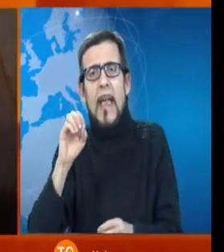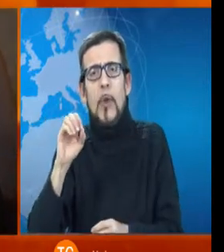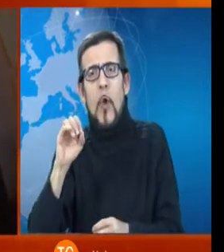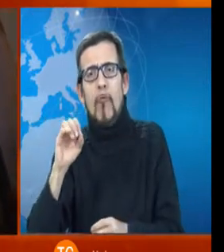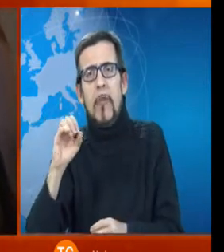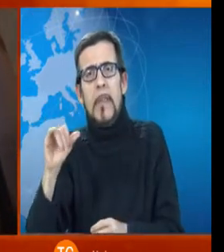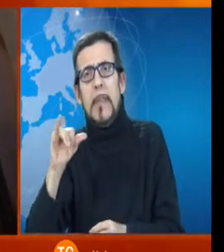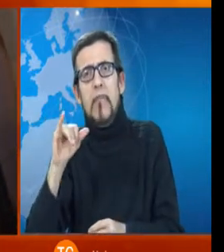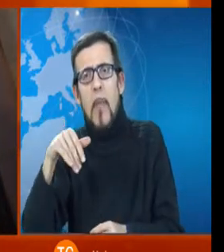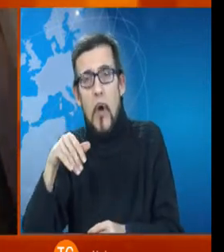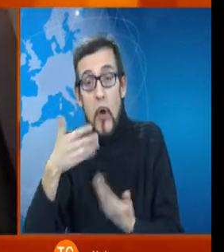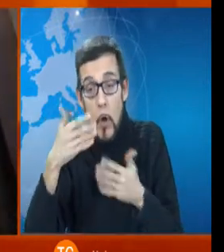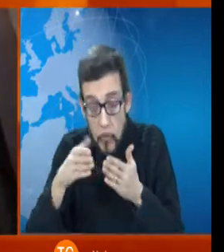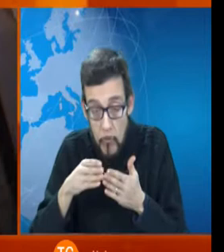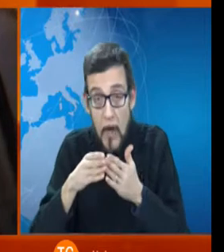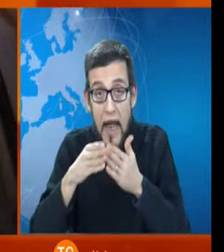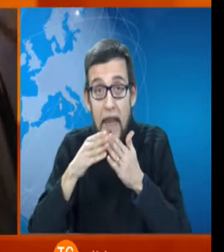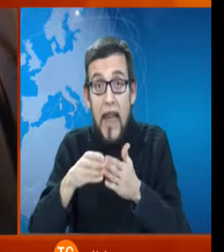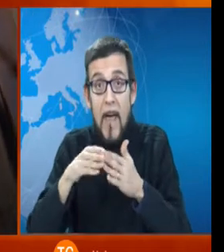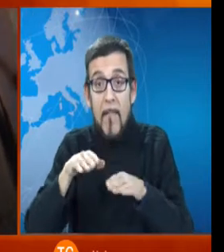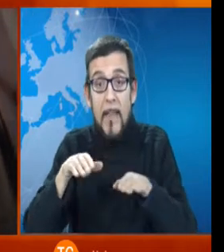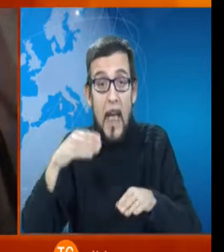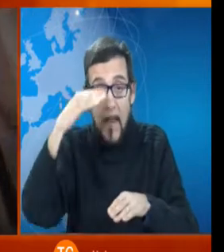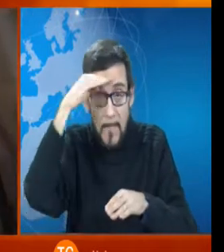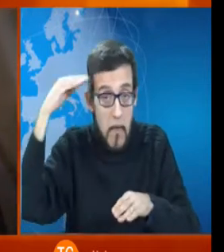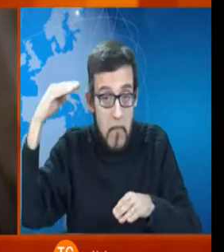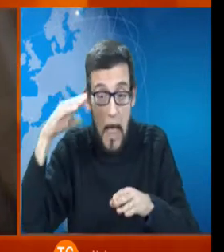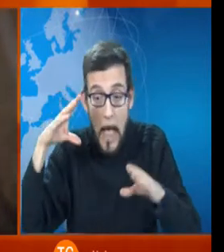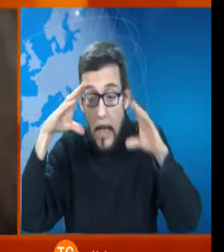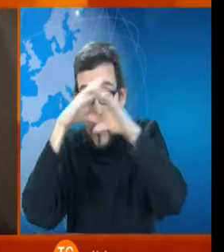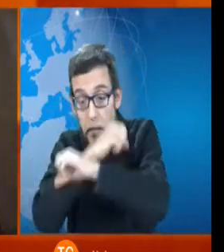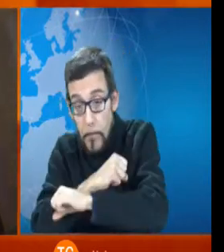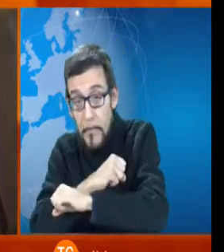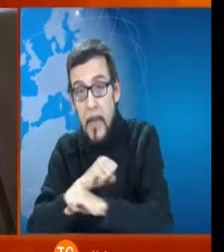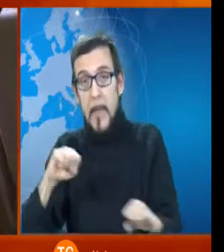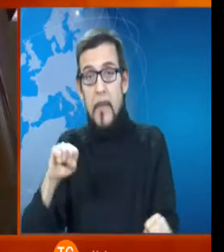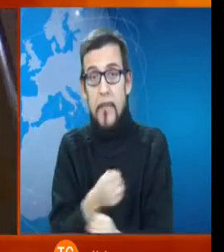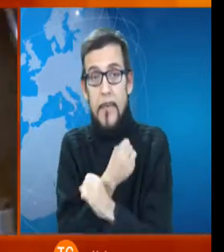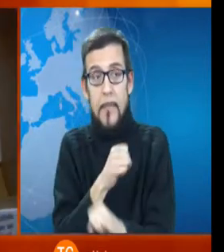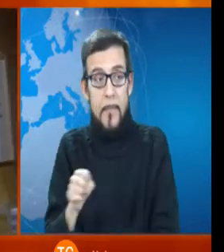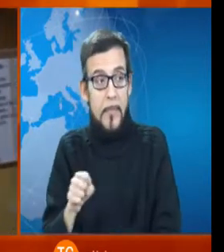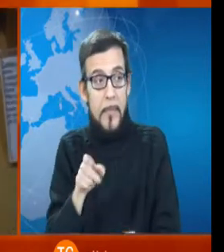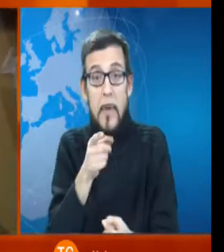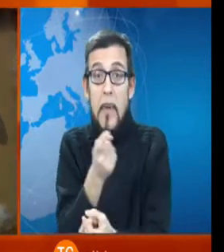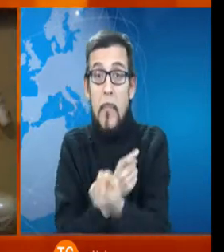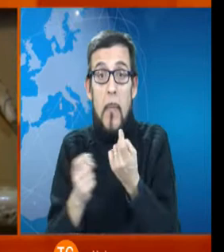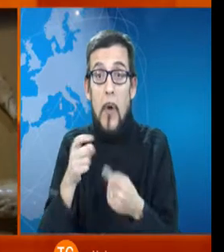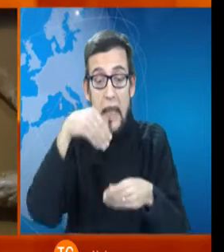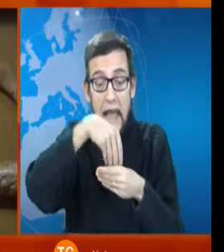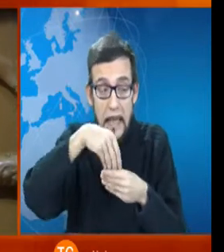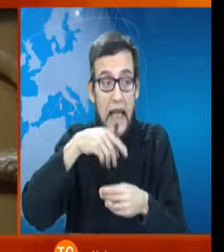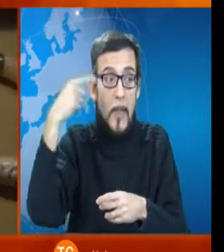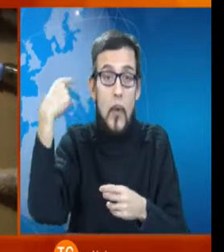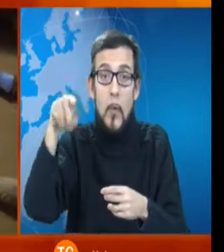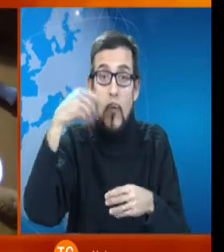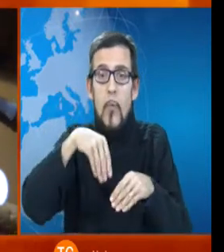navigava nel mare dell'occulto non fa altro che prenderli e portarli dentro la sua collezione il perché non